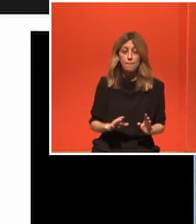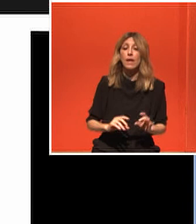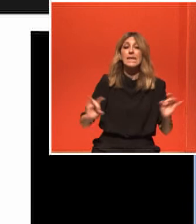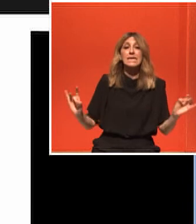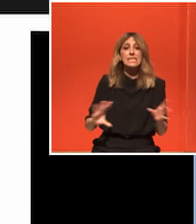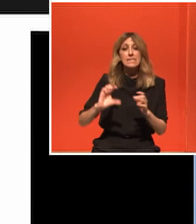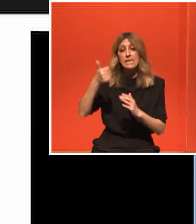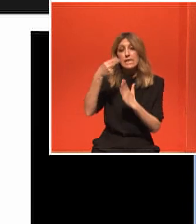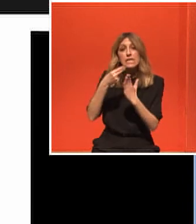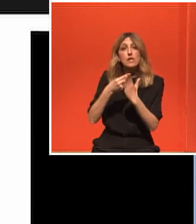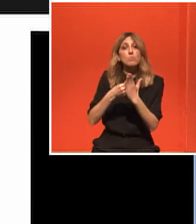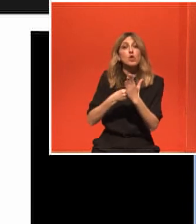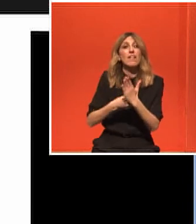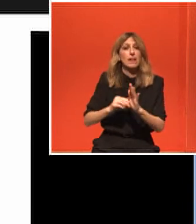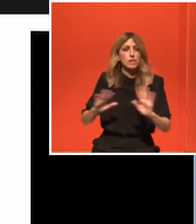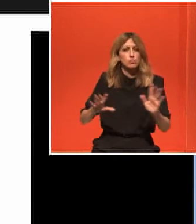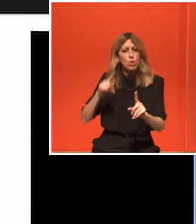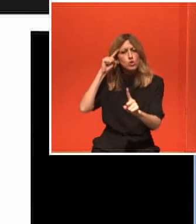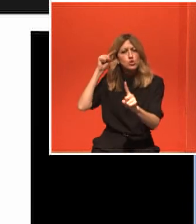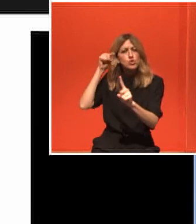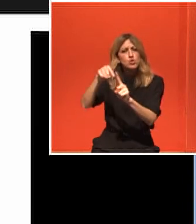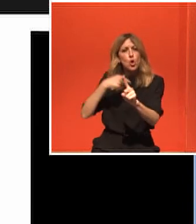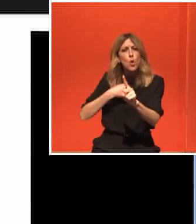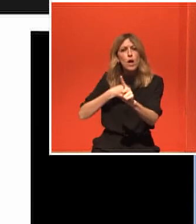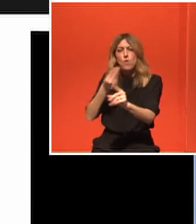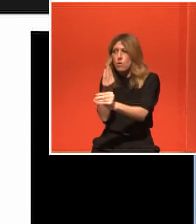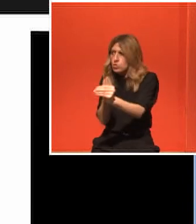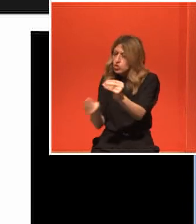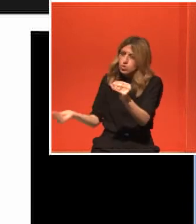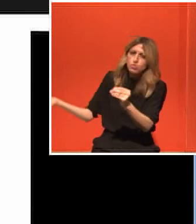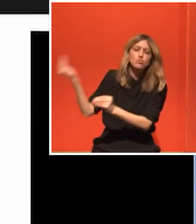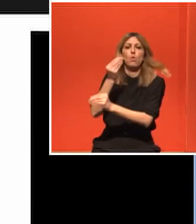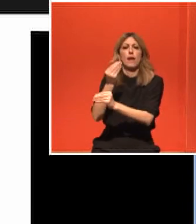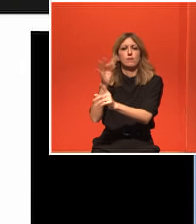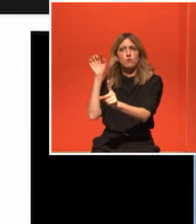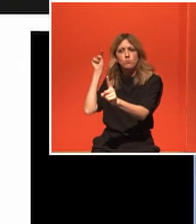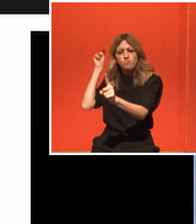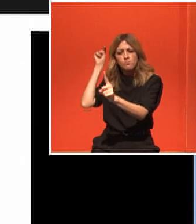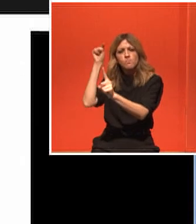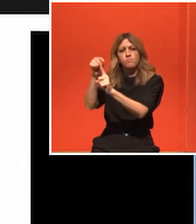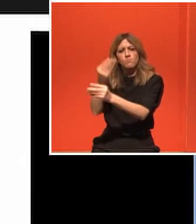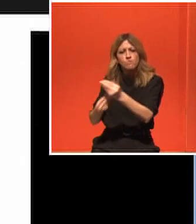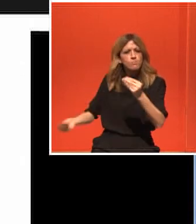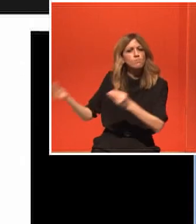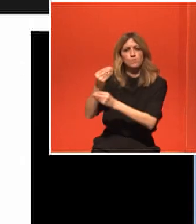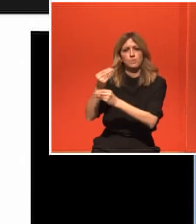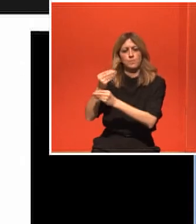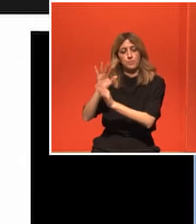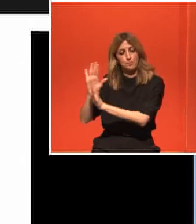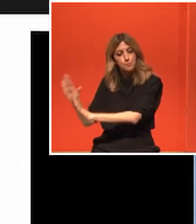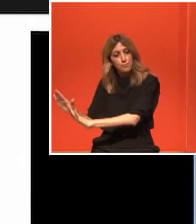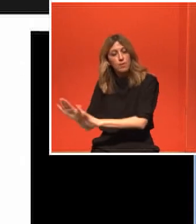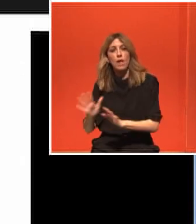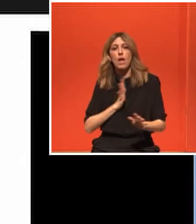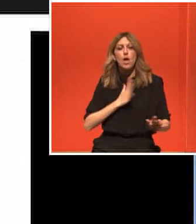ψάχνουμε να βρούμε το optimal performance. Για εμάς που κάνουμε θεραπευτική άσκηση σε πληθυσμούς, οι